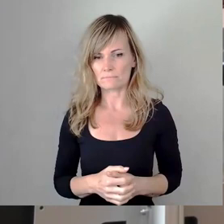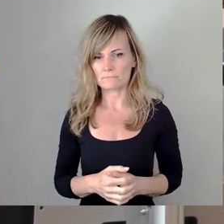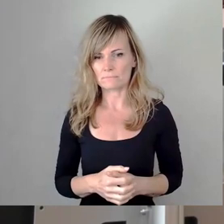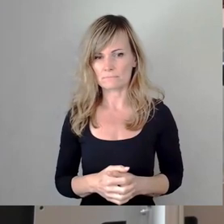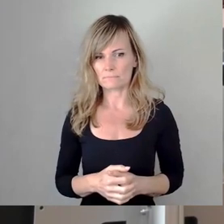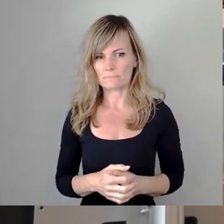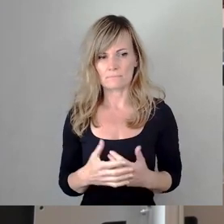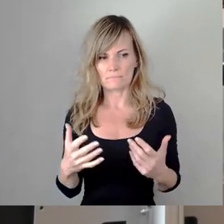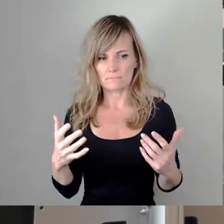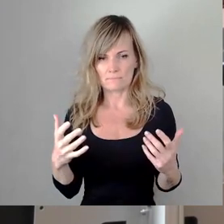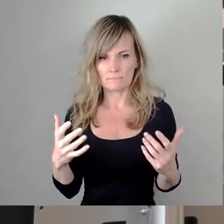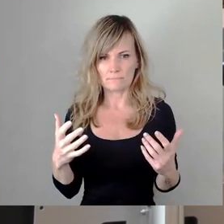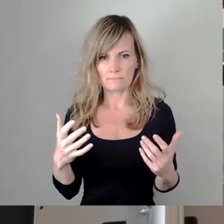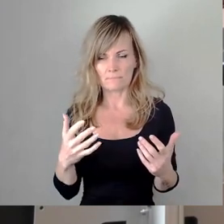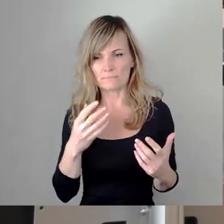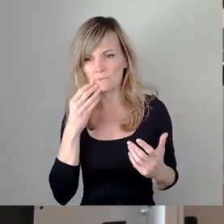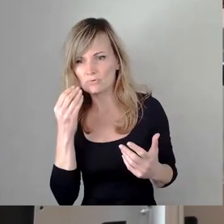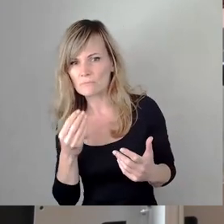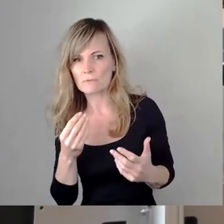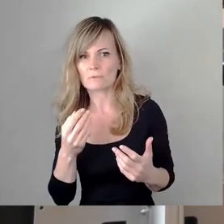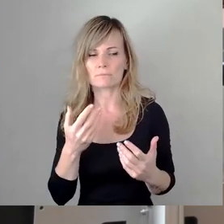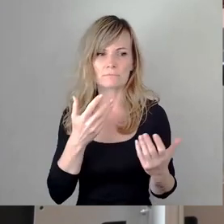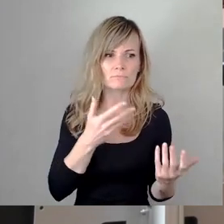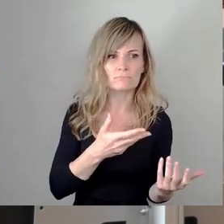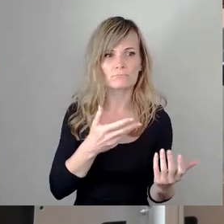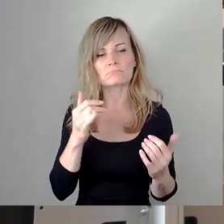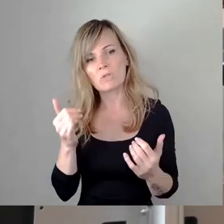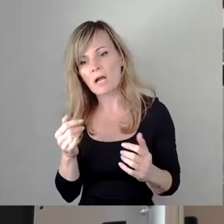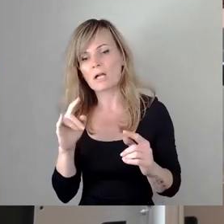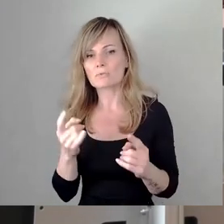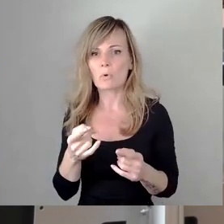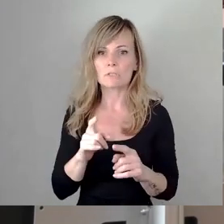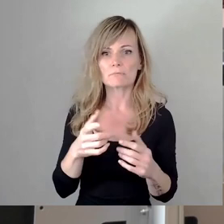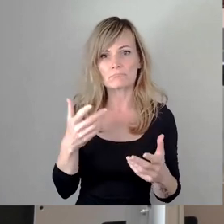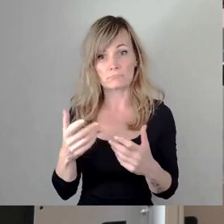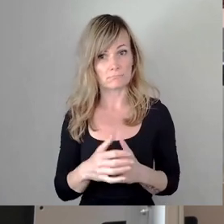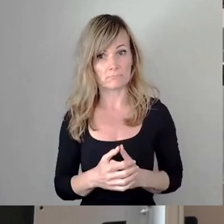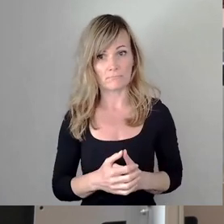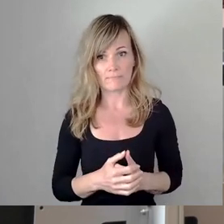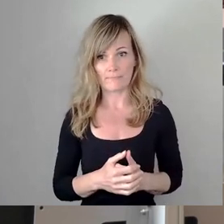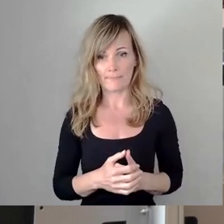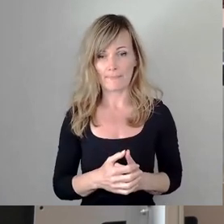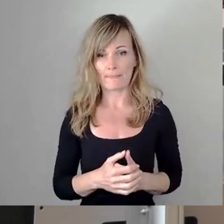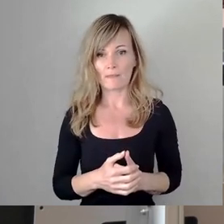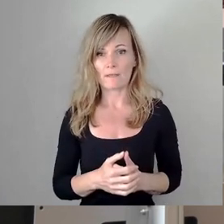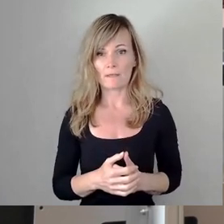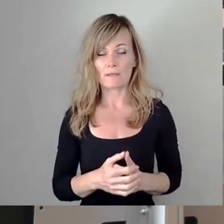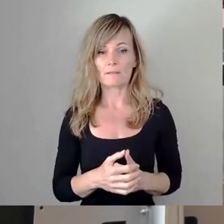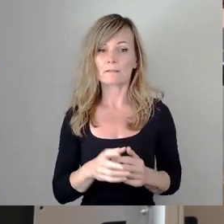um geschmäcklerischere Fragen, sondern es geht knallhart um rechtliche Grundlagen